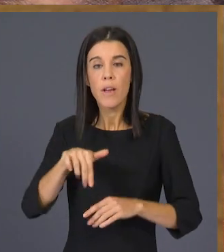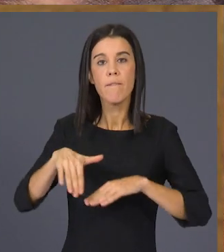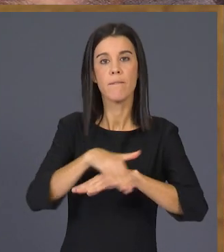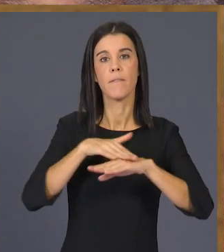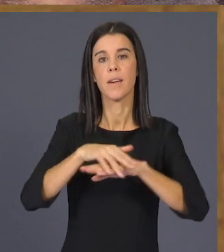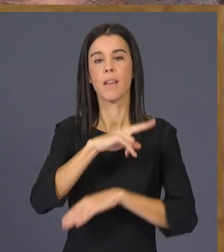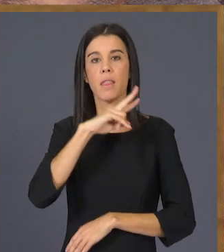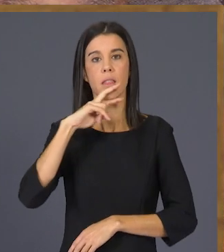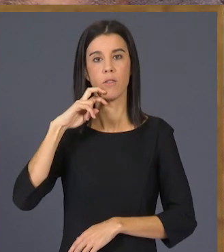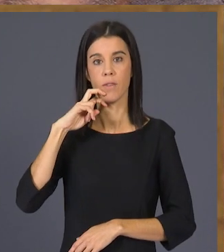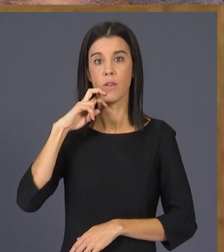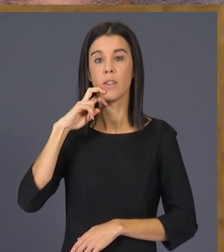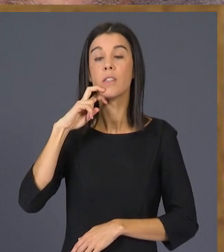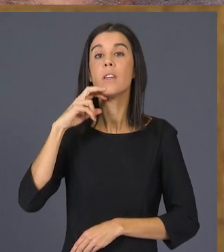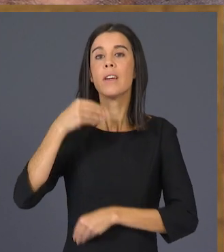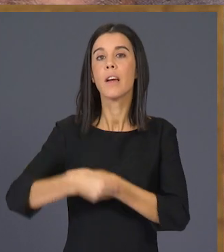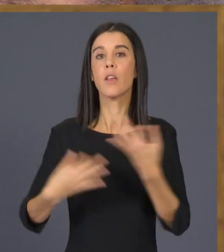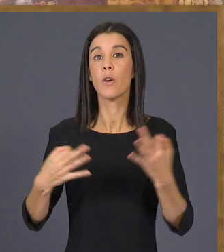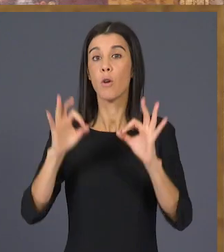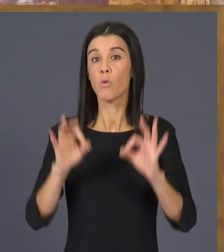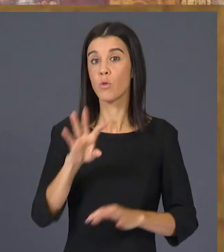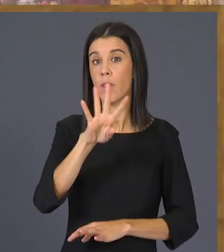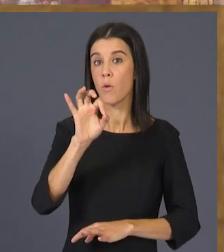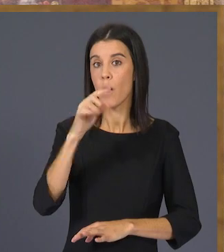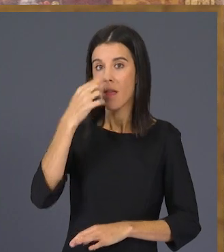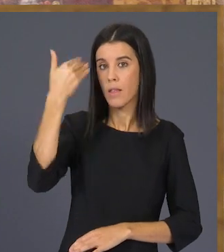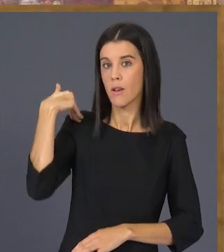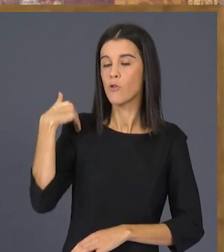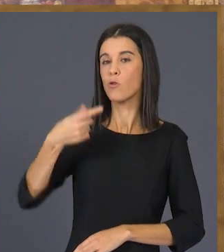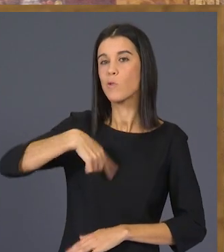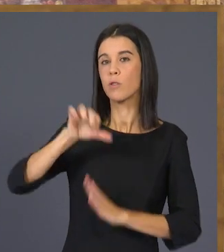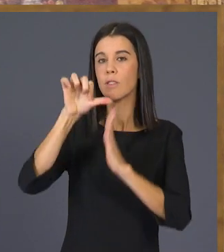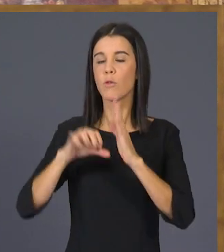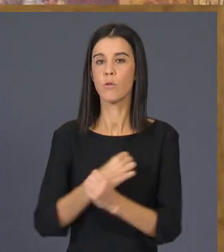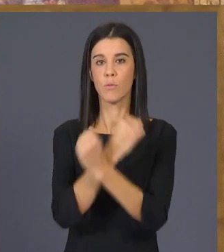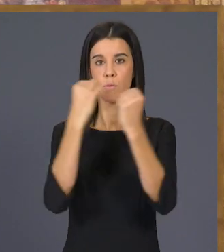dels valors que va enfortir ara fa 40 anys del nostre estatut.